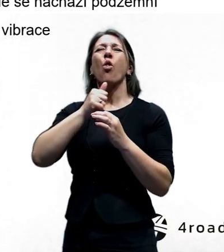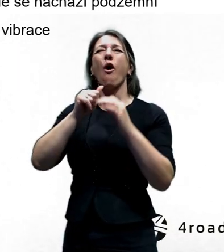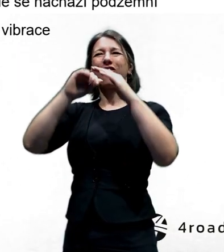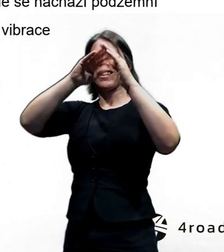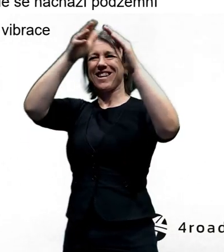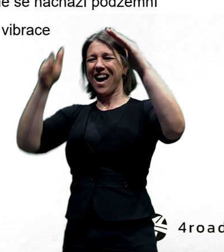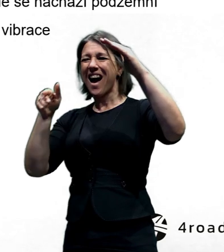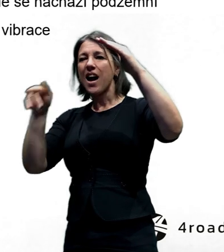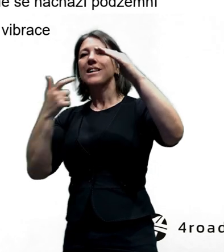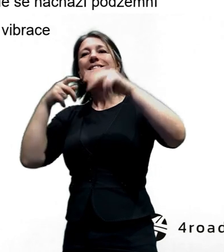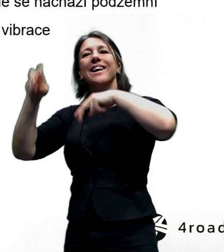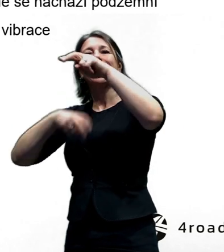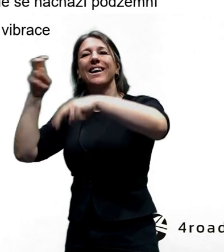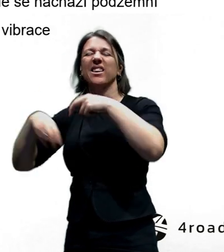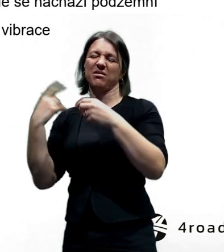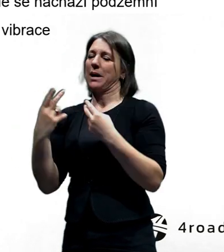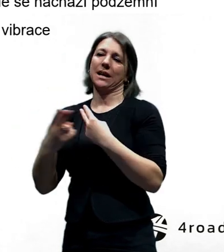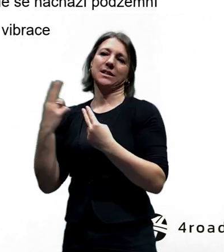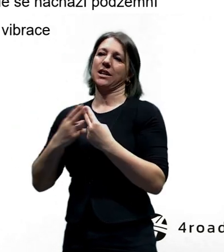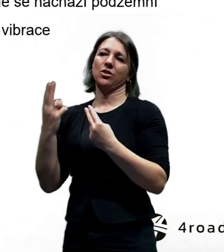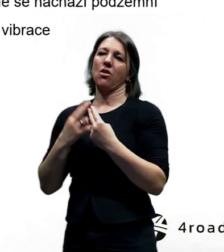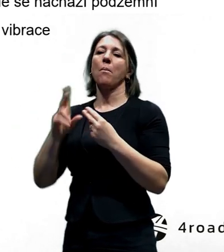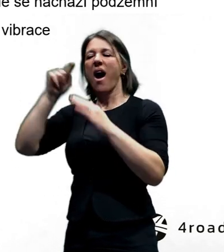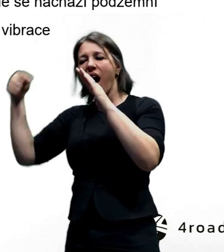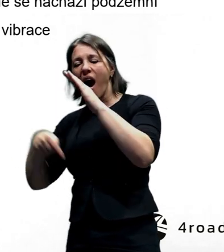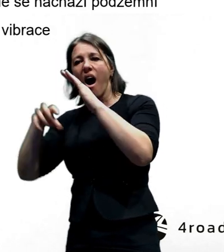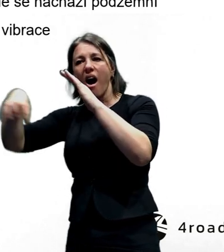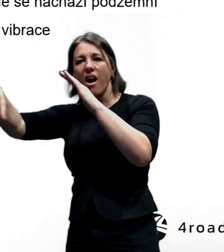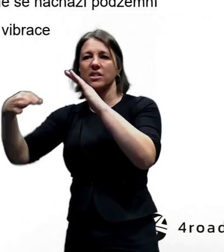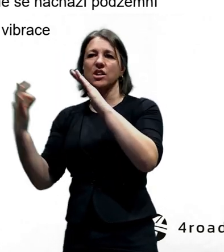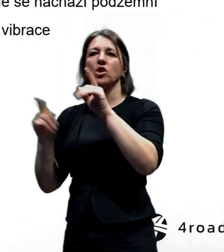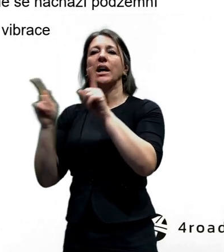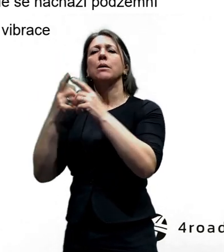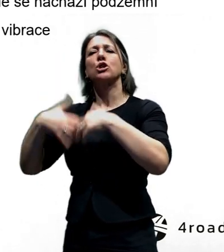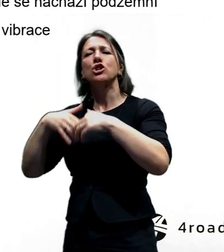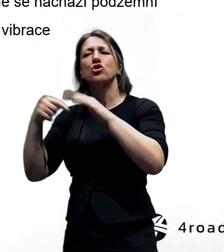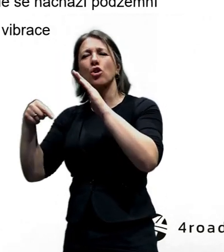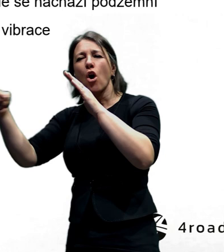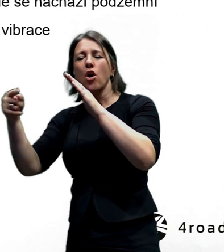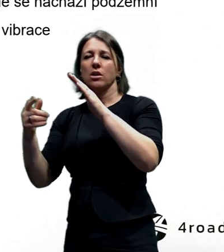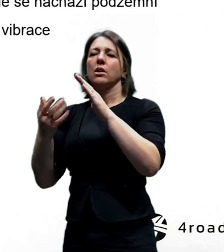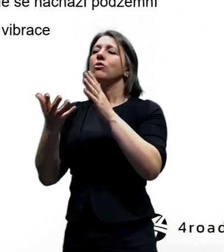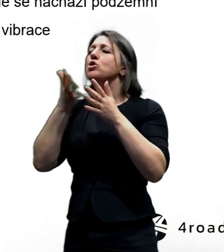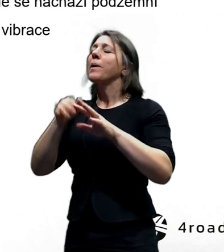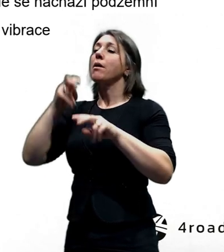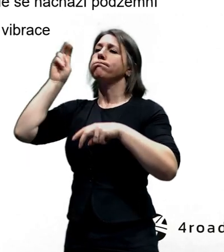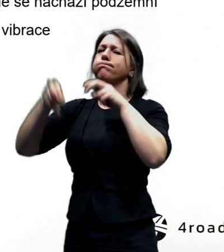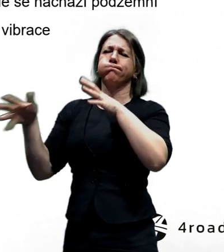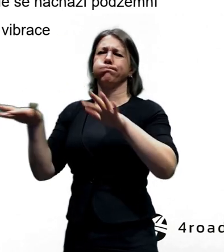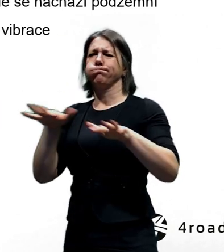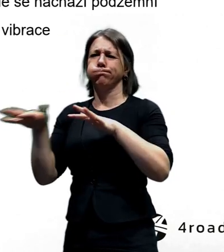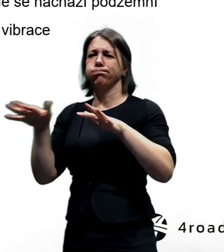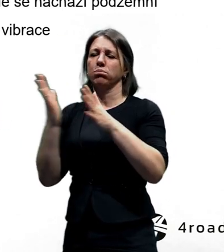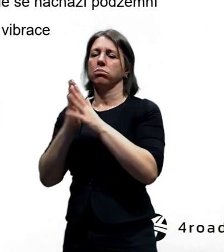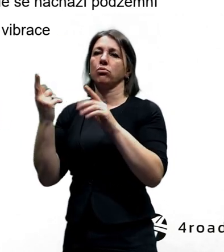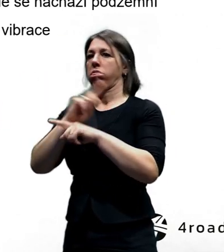podzemní objekty a jsou tam přístroje vysoce citlivé na různé otřesy, deformace a tak dále.